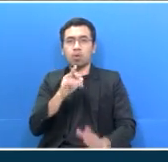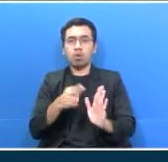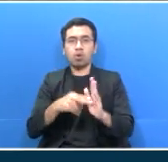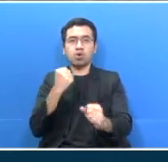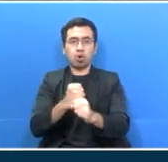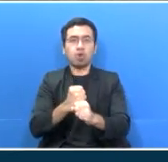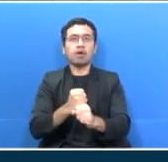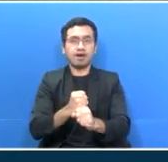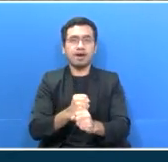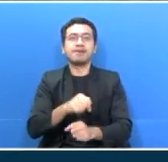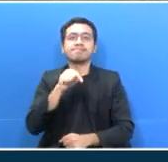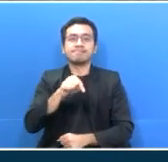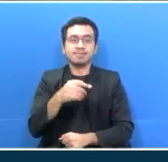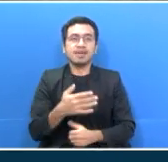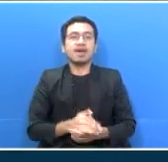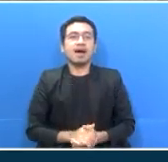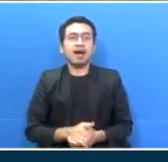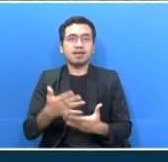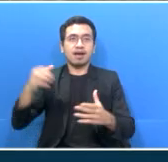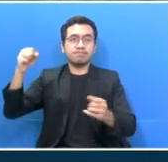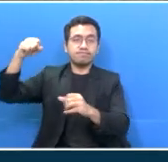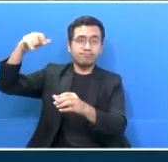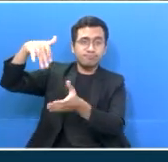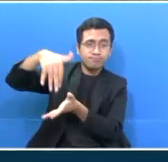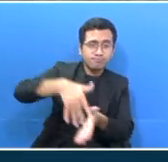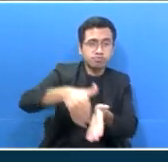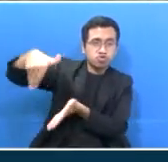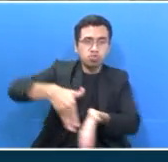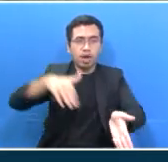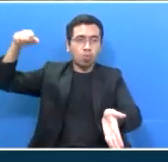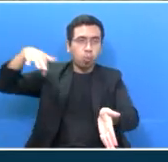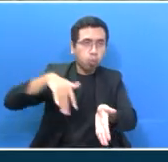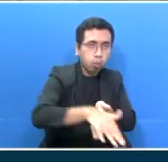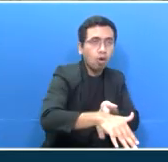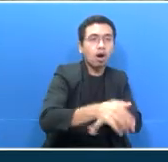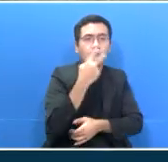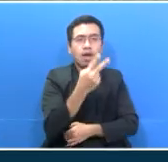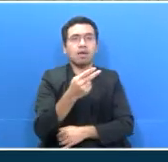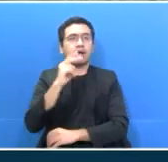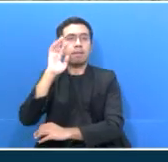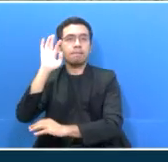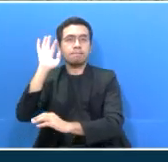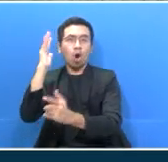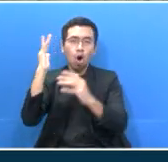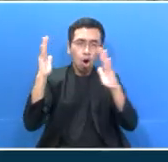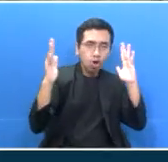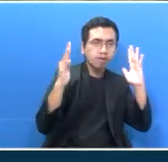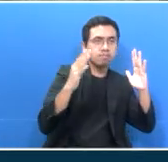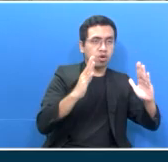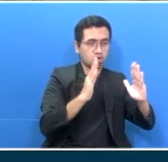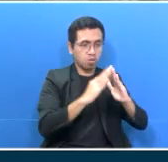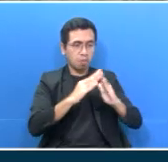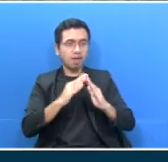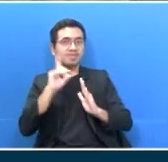dalam zona aman. Di sekeliling sisa material vulkanik hanya terlihat pepohonan dan masih jauh dari permukiman penduduk yang